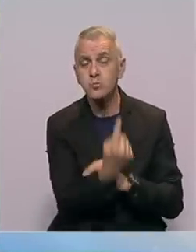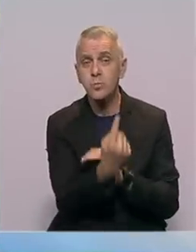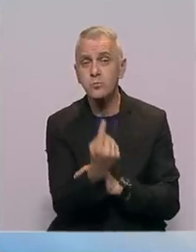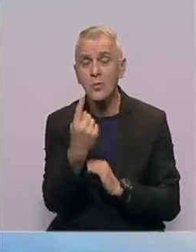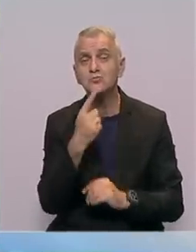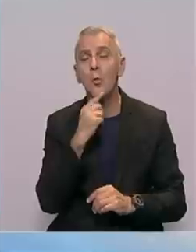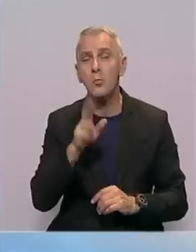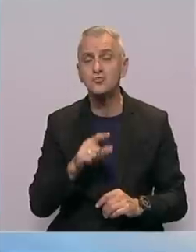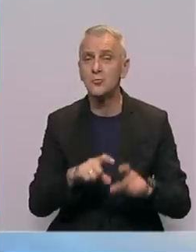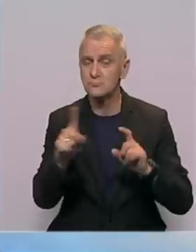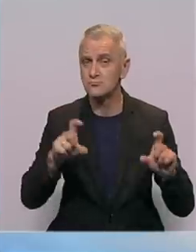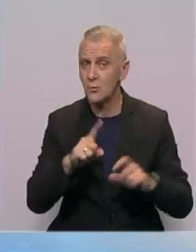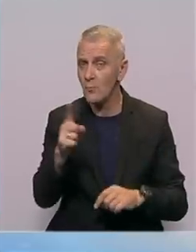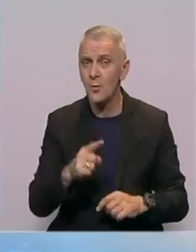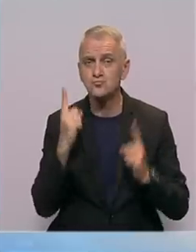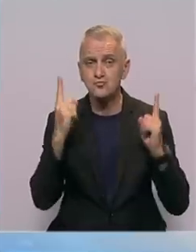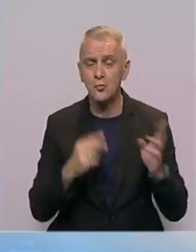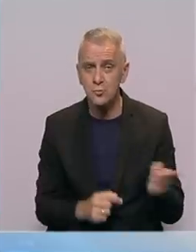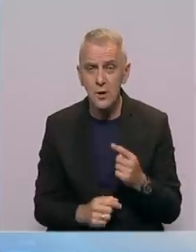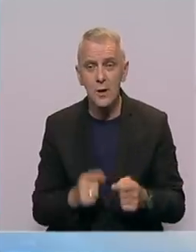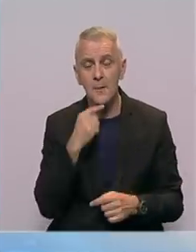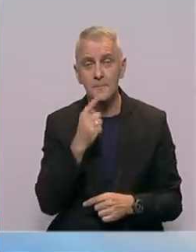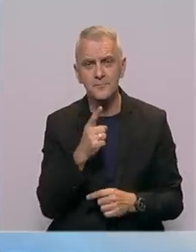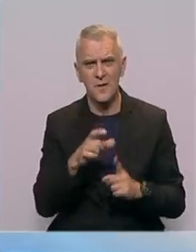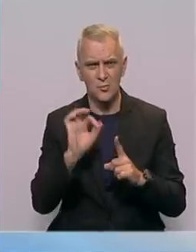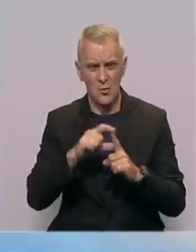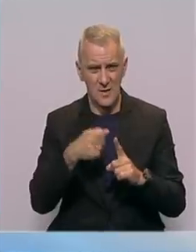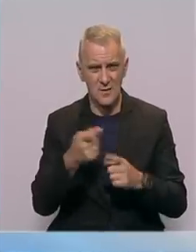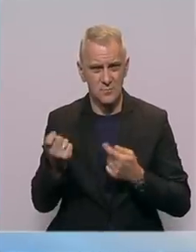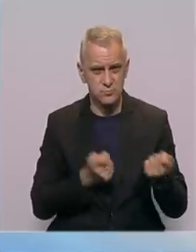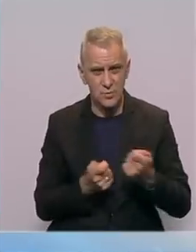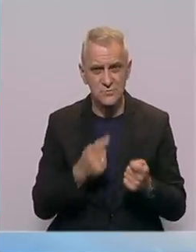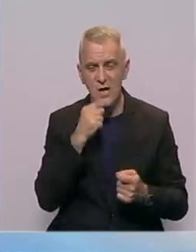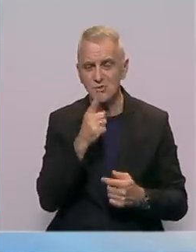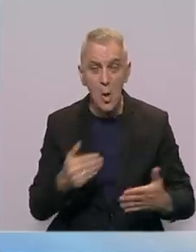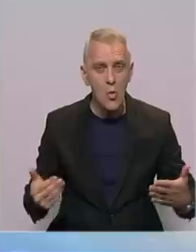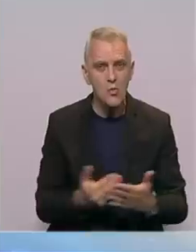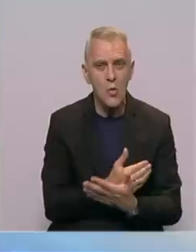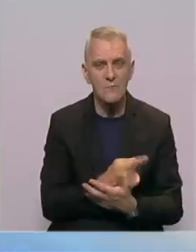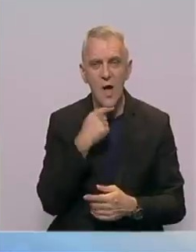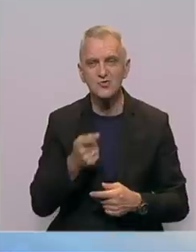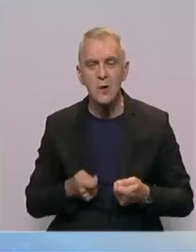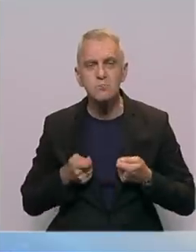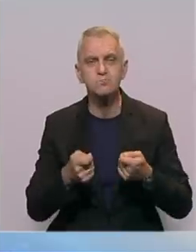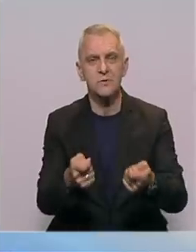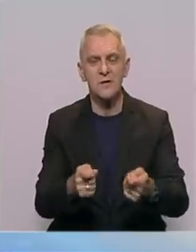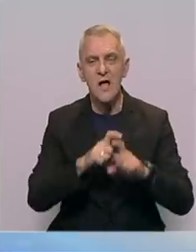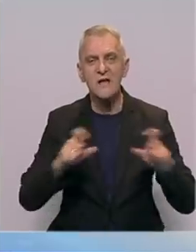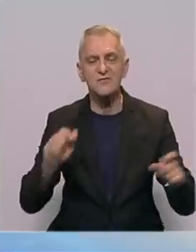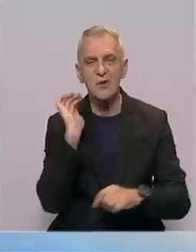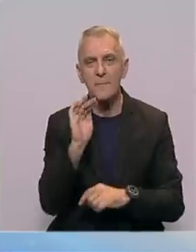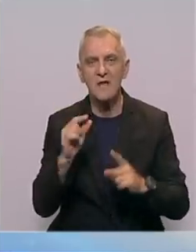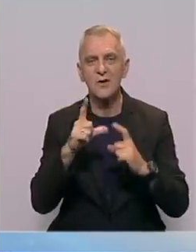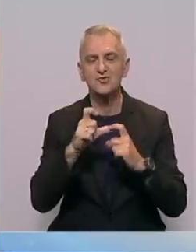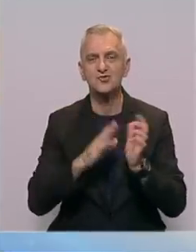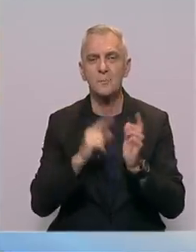mogu krivično odgovarati. Dok pristižu reakcije na Dodikove poteze, on povlači nove. Podnosi krivične prijave protiv Kristijana Šmita